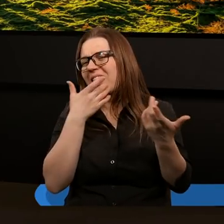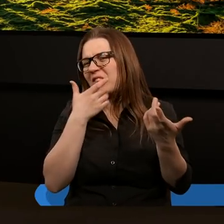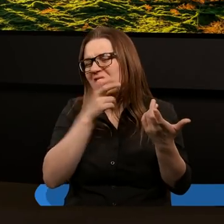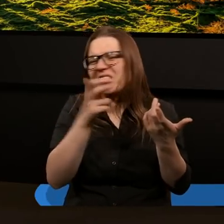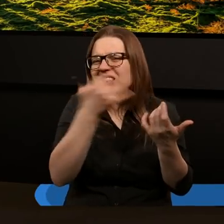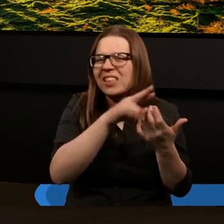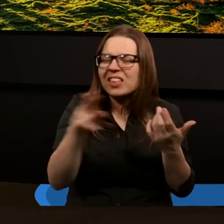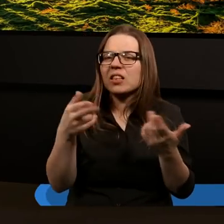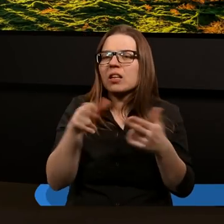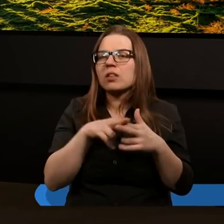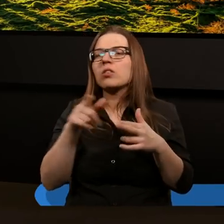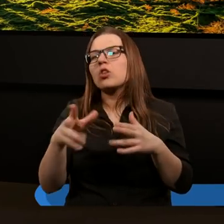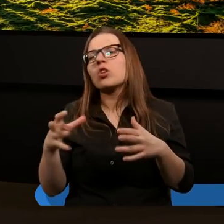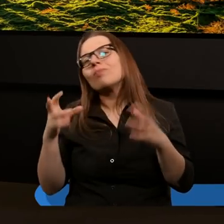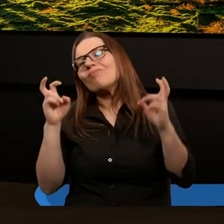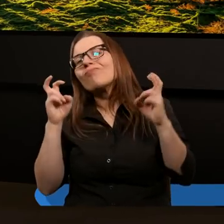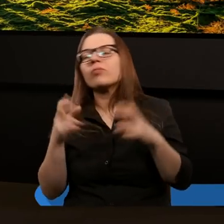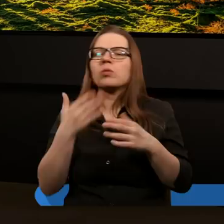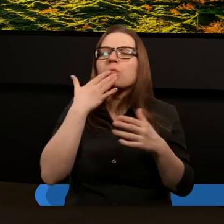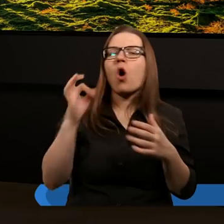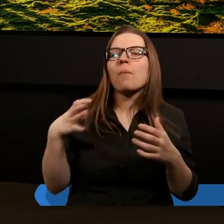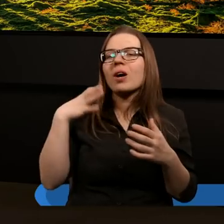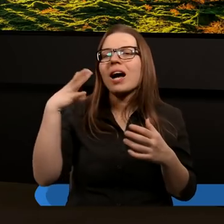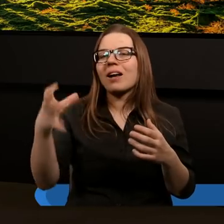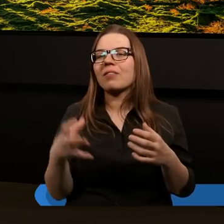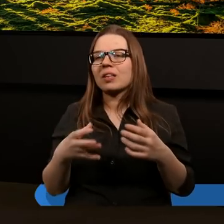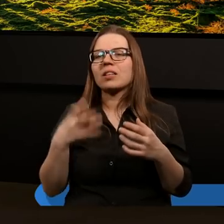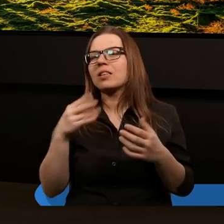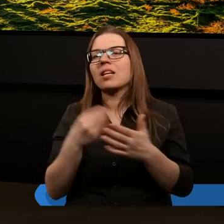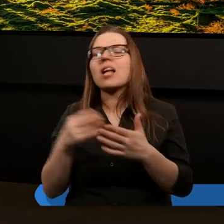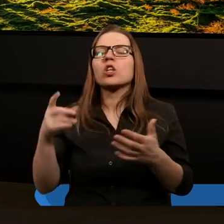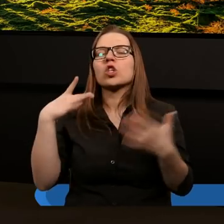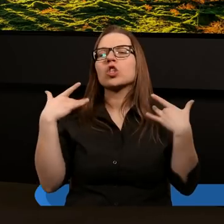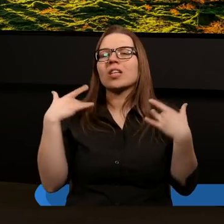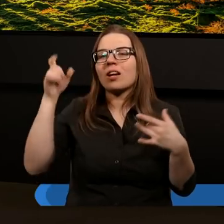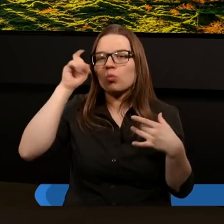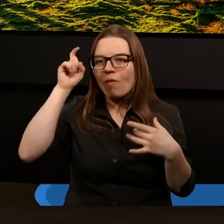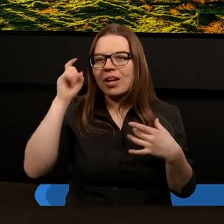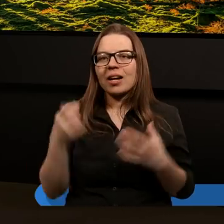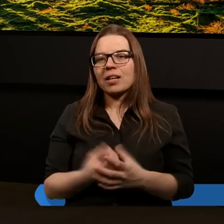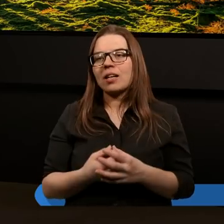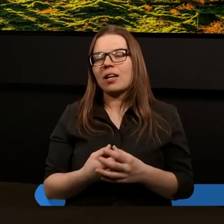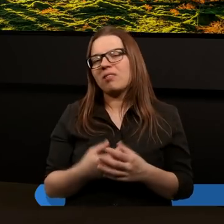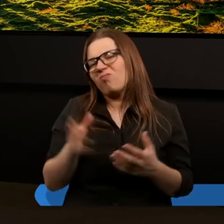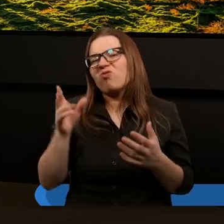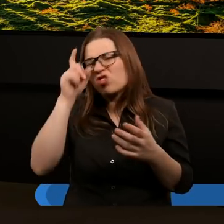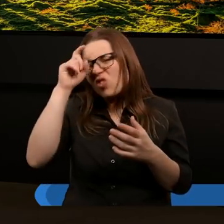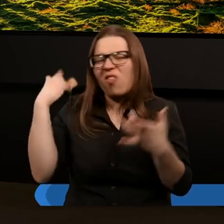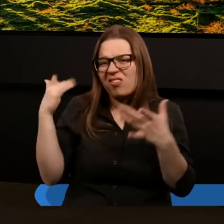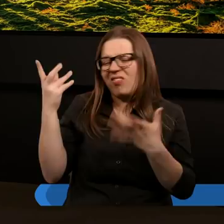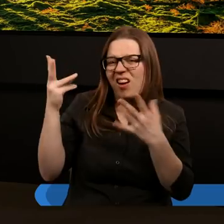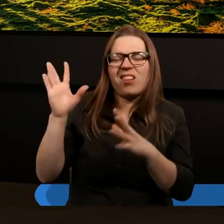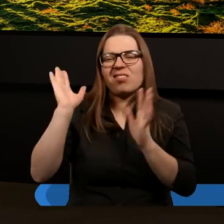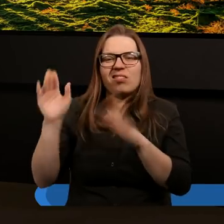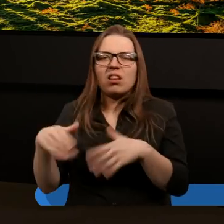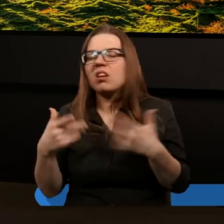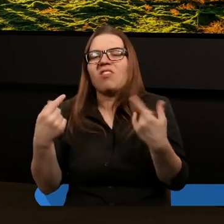obnosili się bogactwem, a nie cenili życia człowieka. I nie rozumiano wtedy